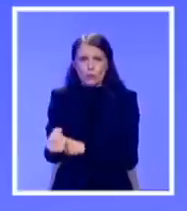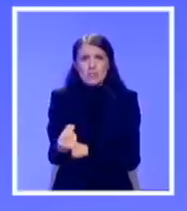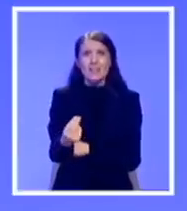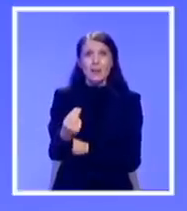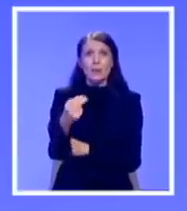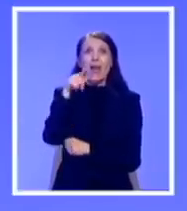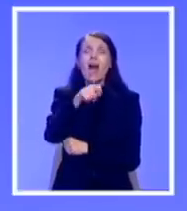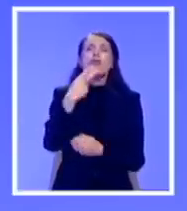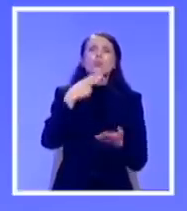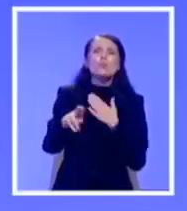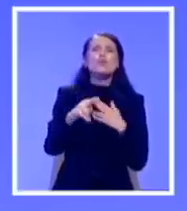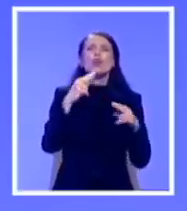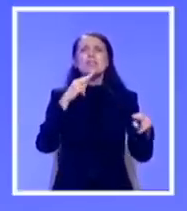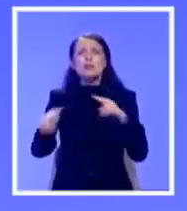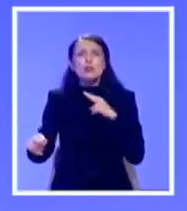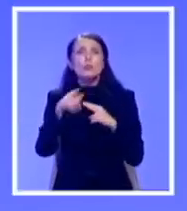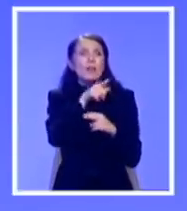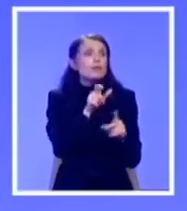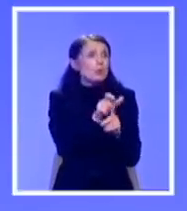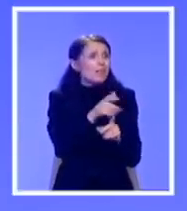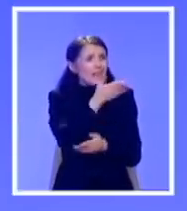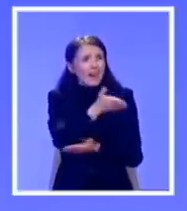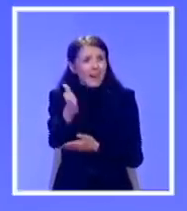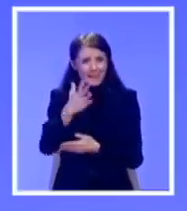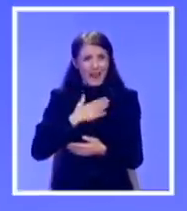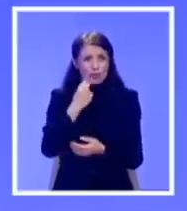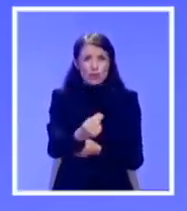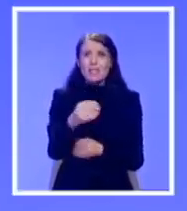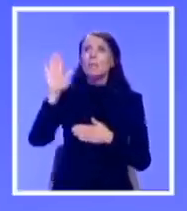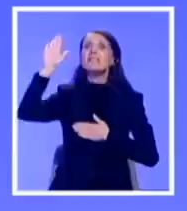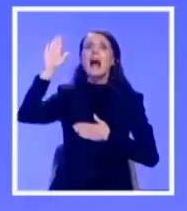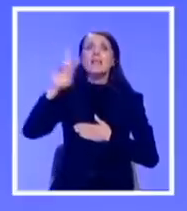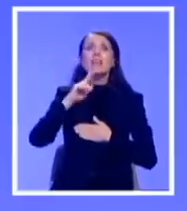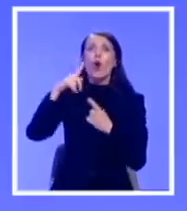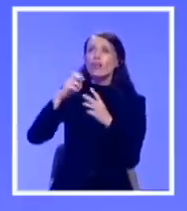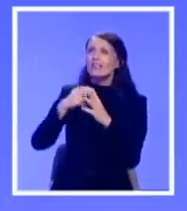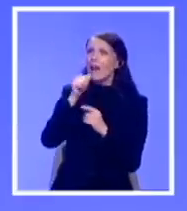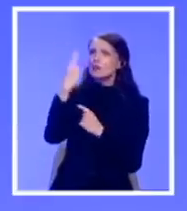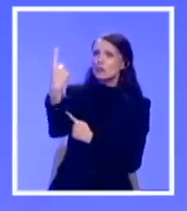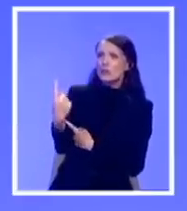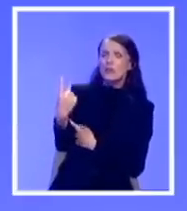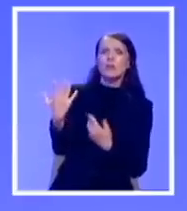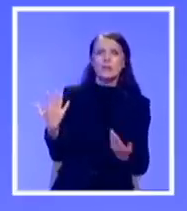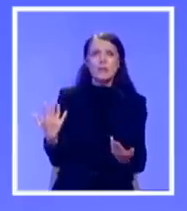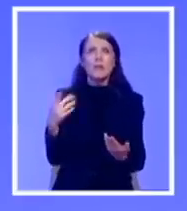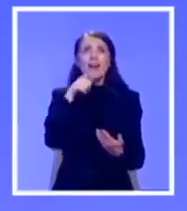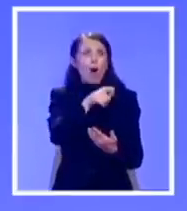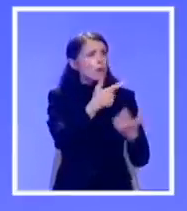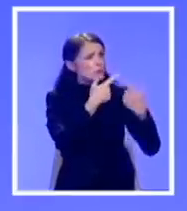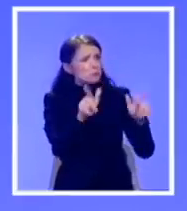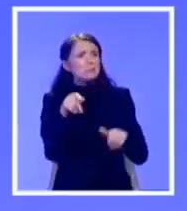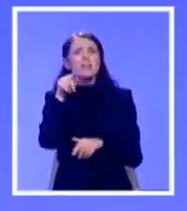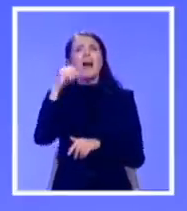Tužioce i sudije su natrali da zakljatu položu pred Hašimom Tačijem. Aleksandar Vučić je omogućio da Kosovo dobije međunarodni pozivni broj.